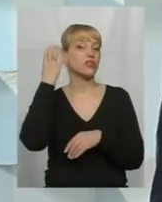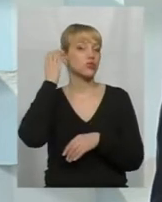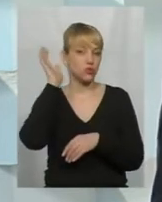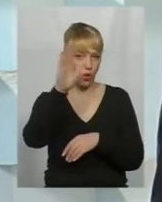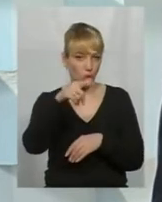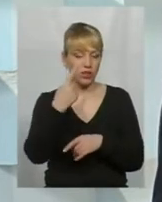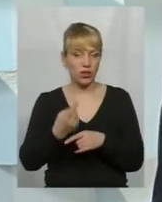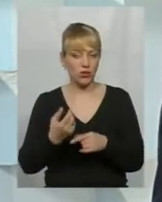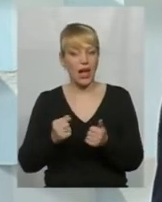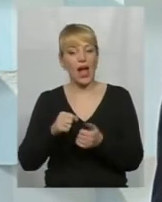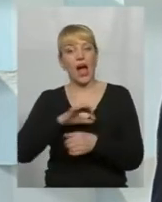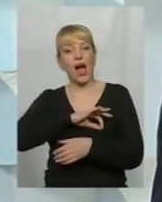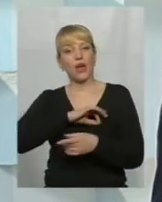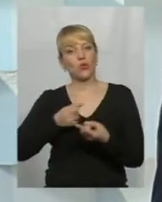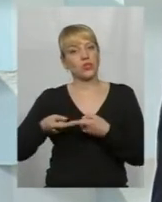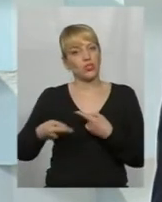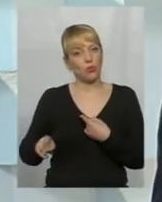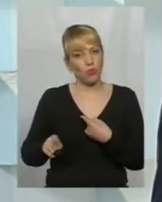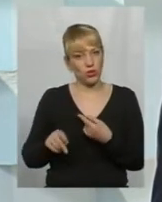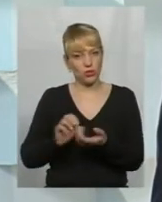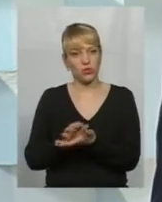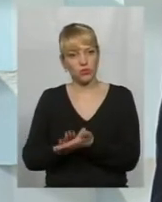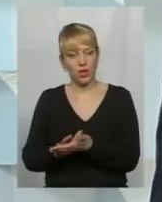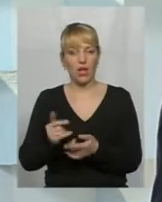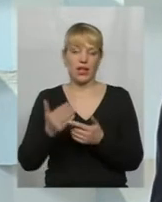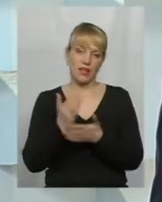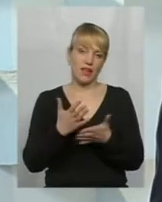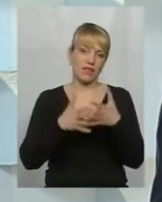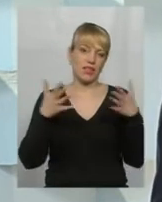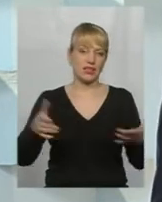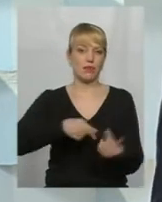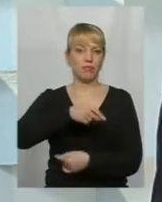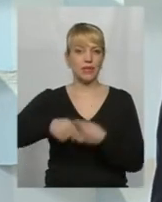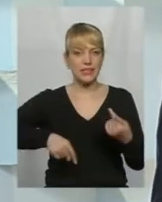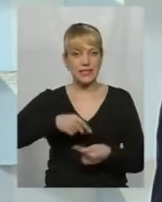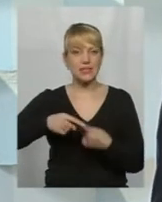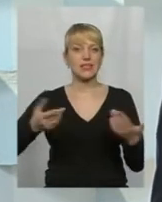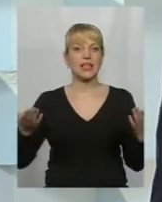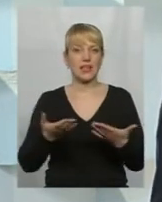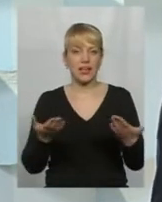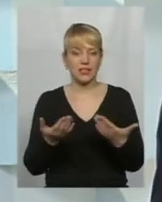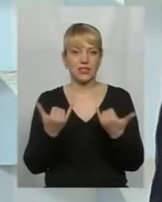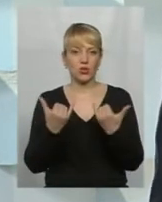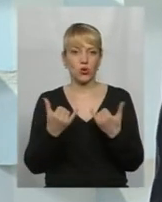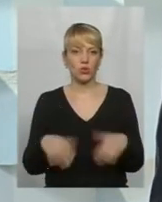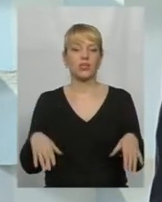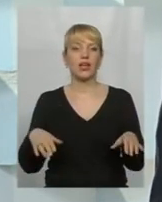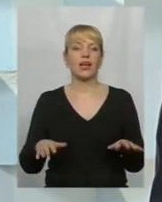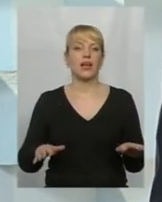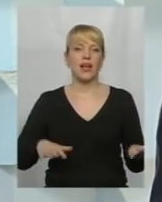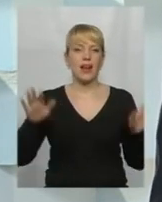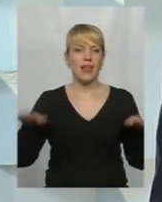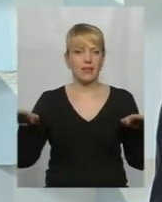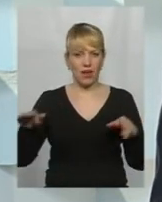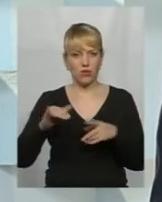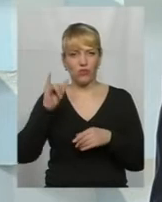а юридично інші питання сьогодні вирішуються. Тому що є великий бізнес, який сьогодні літають і в Москву, і